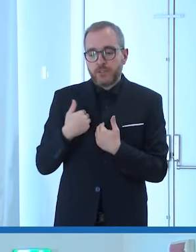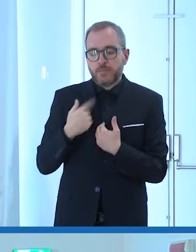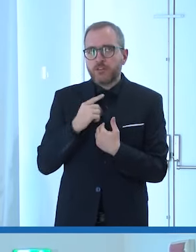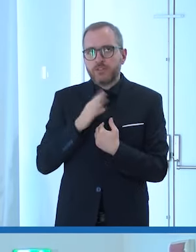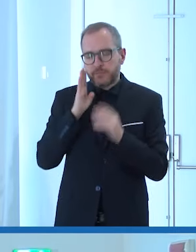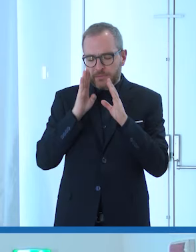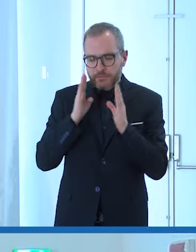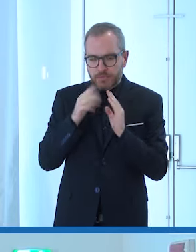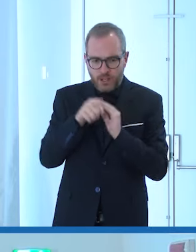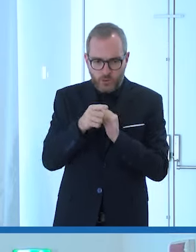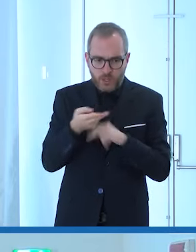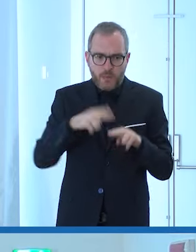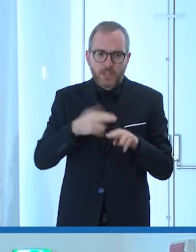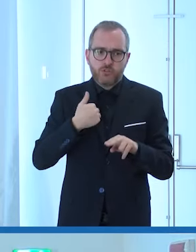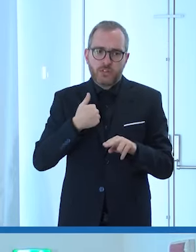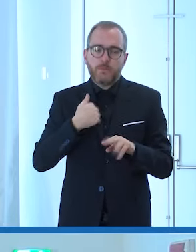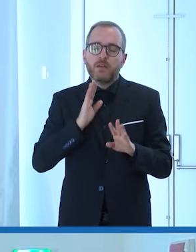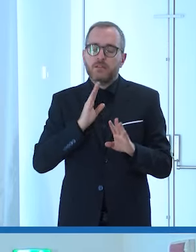anche perché comunque